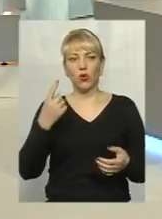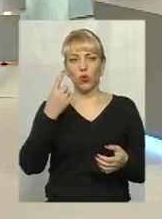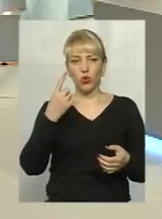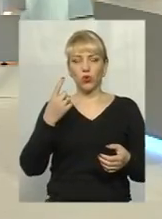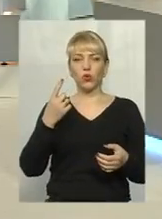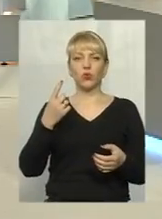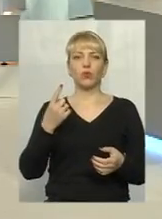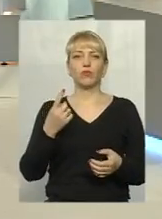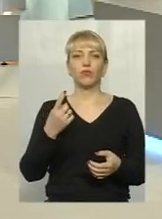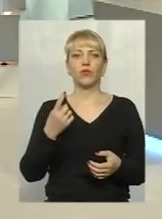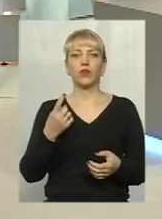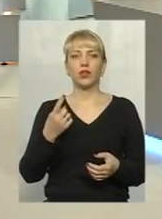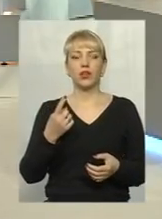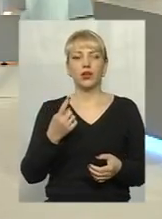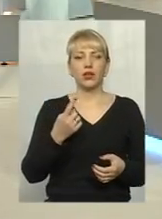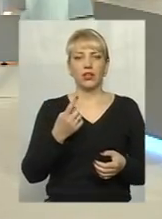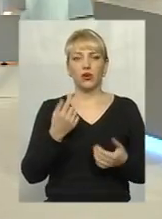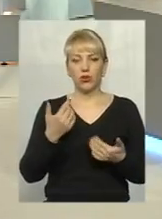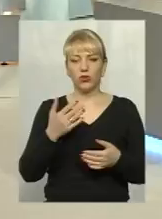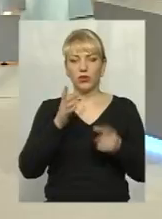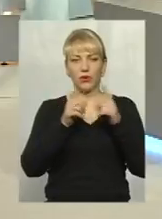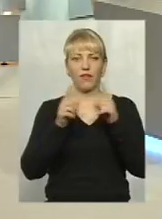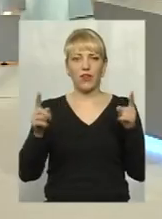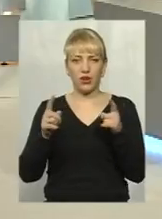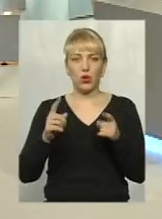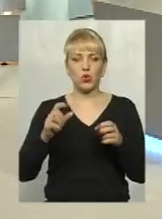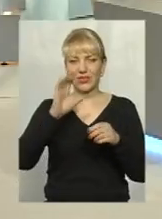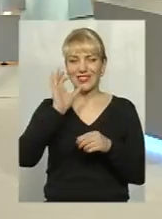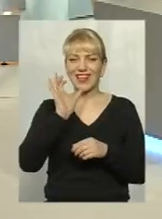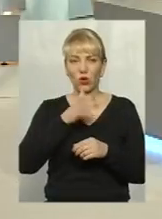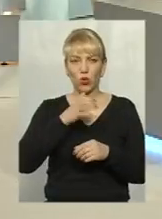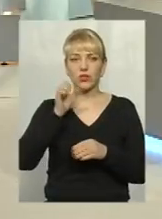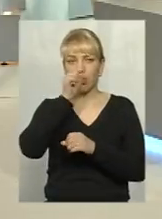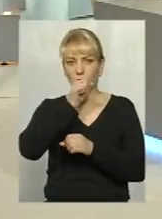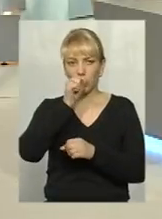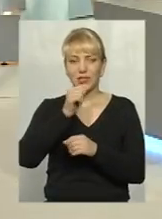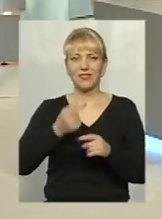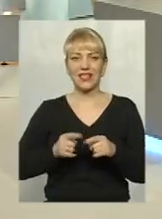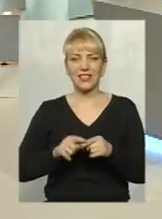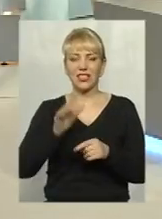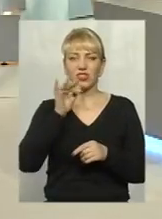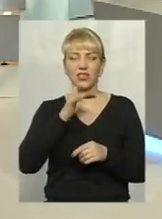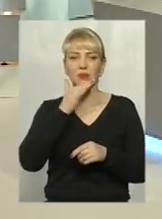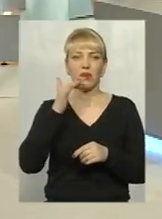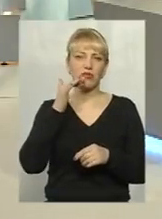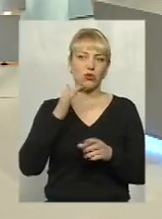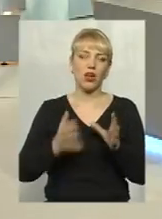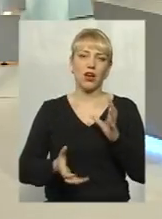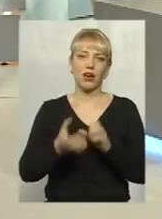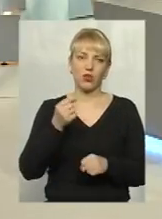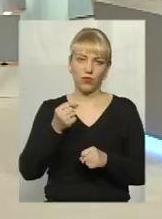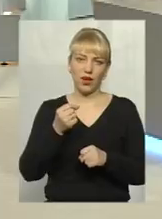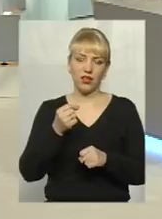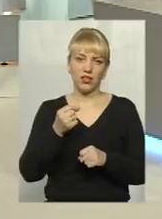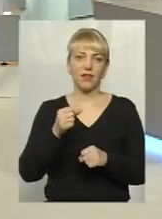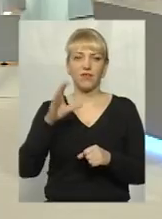хвилю серйозних морозів. За цей час чимало рятувальникам